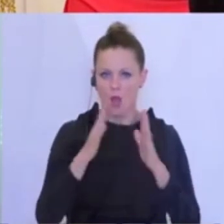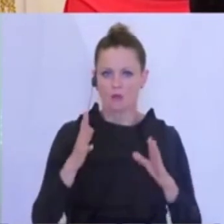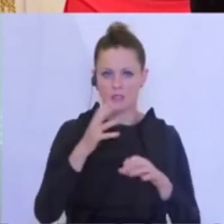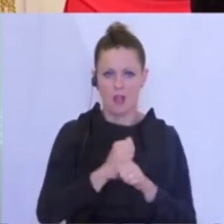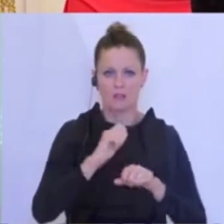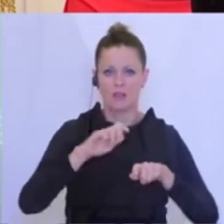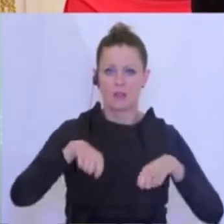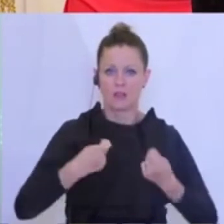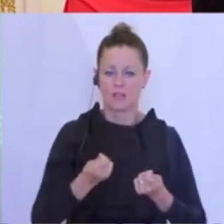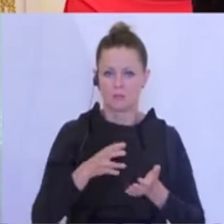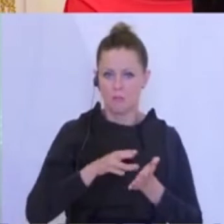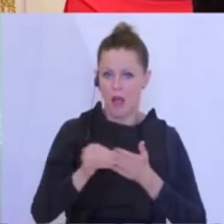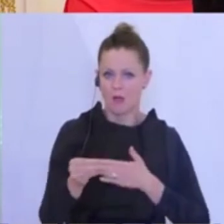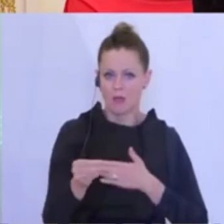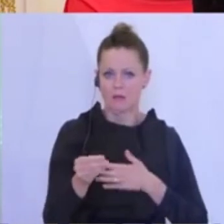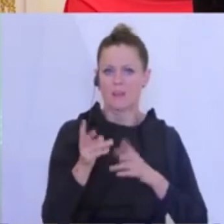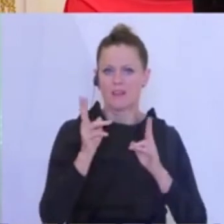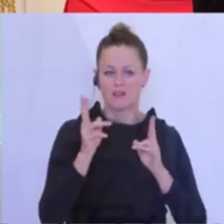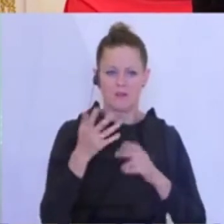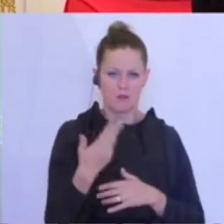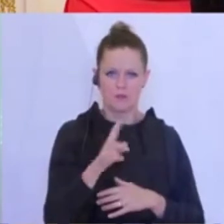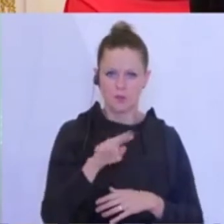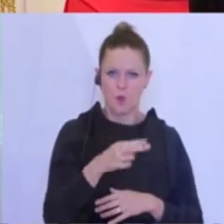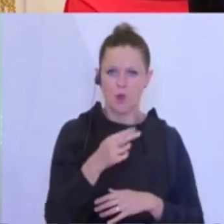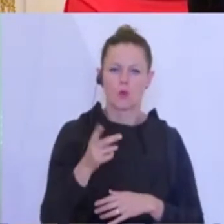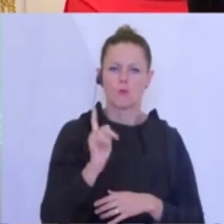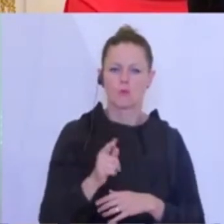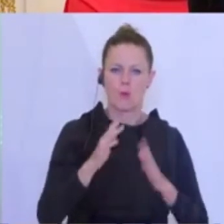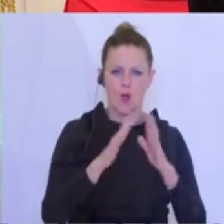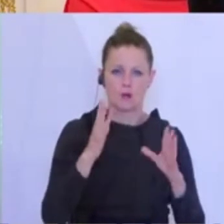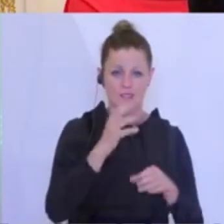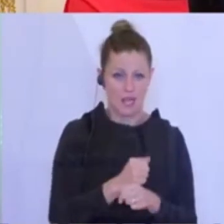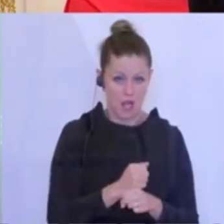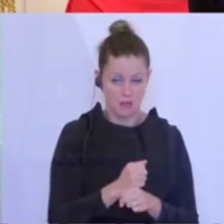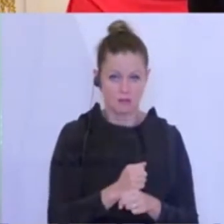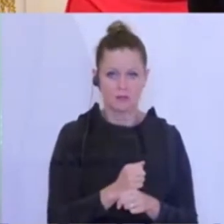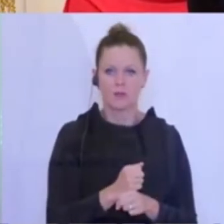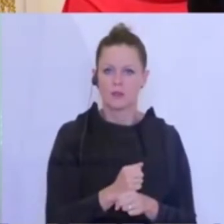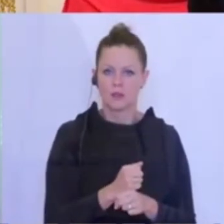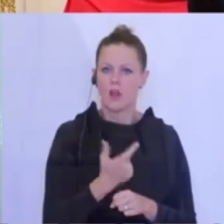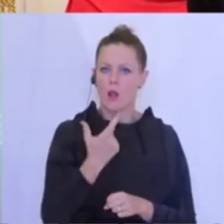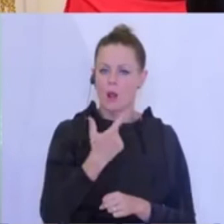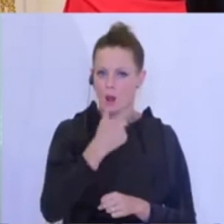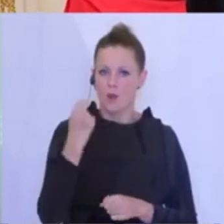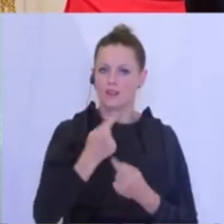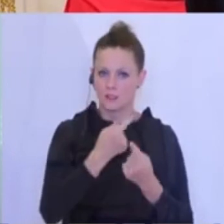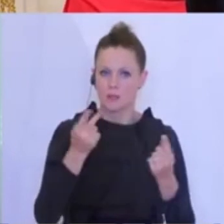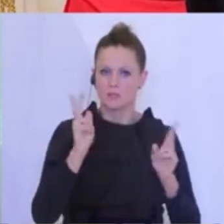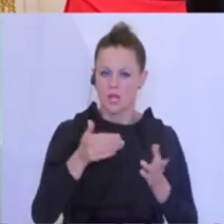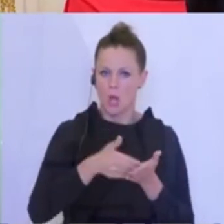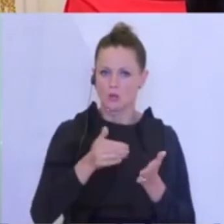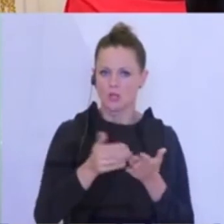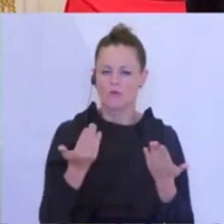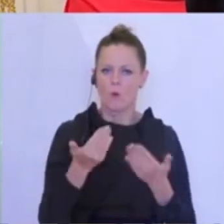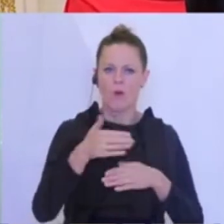auf die Hand geben, damit die Leute, also 50 Euro pro Haushalt, damit die Leute das Geld auch ausgeben bei Wirten und ähnlichem.